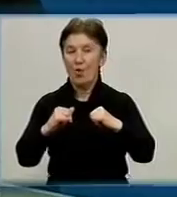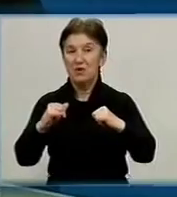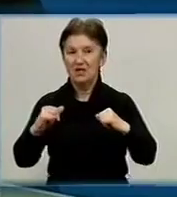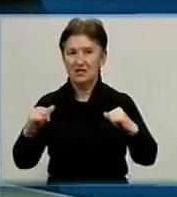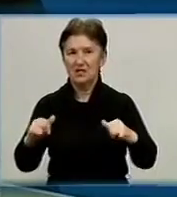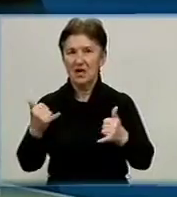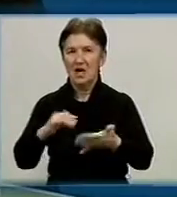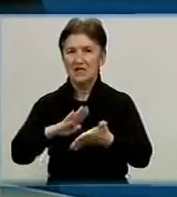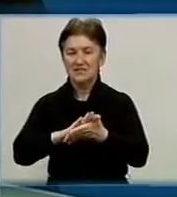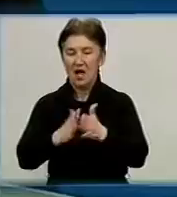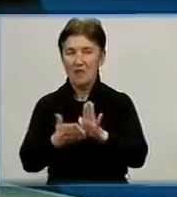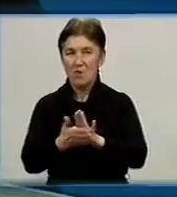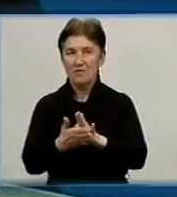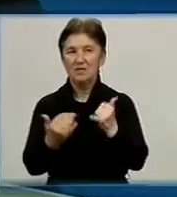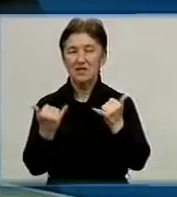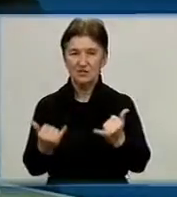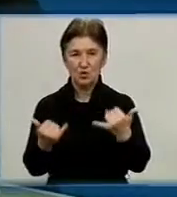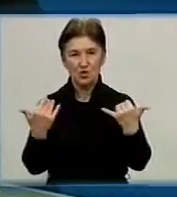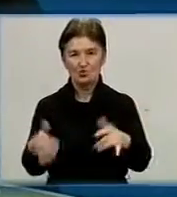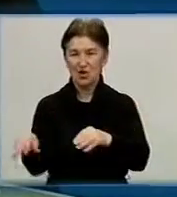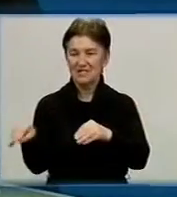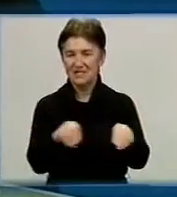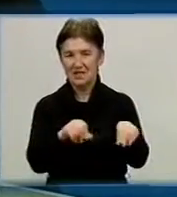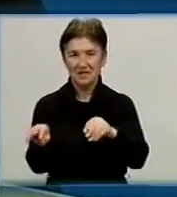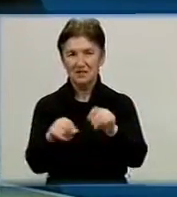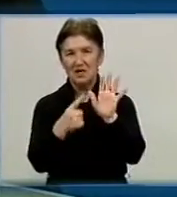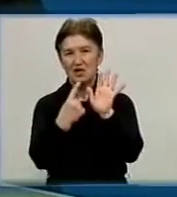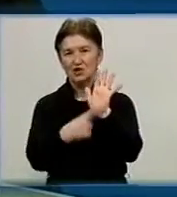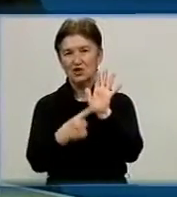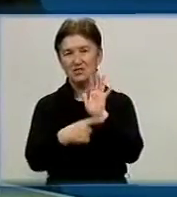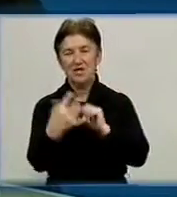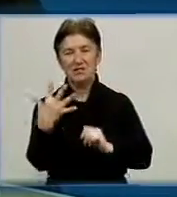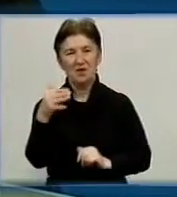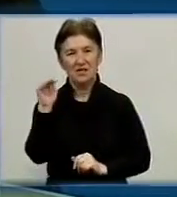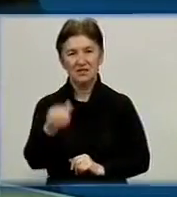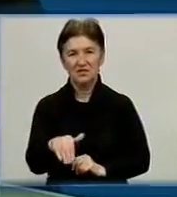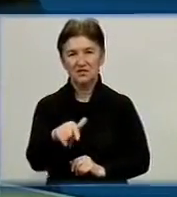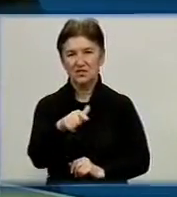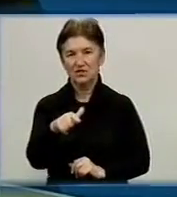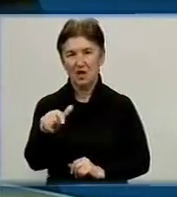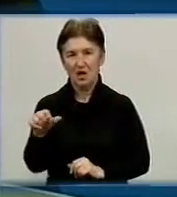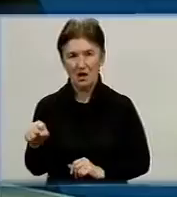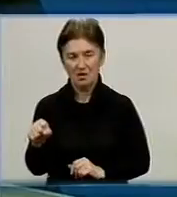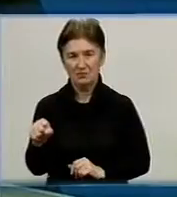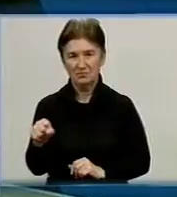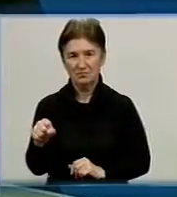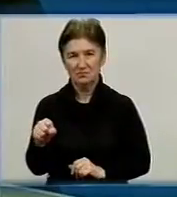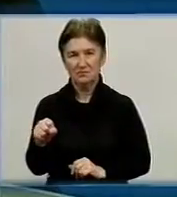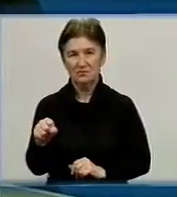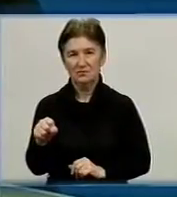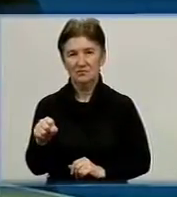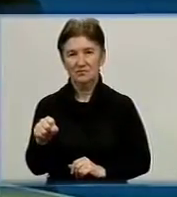Станом на сьогодні вже засіяно майже 65 тисяч гектарів ранніх зернових культур.